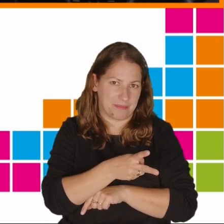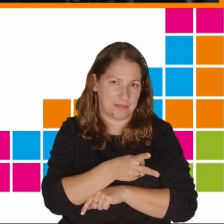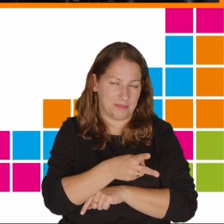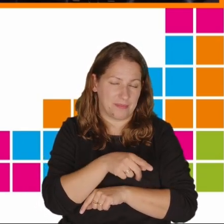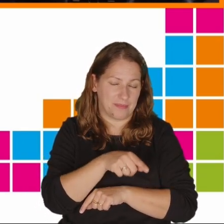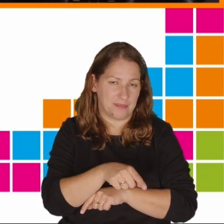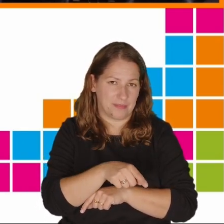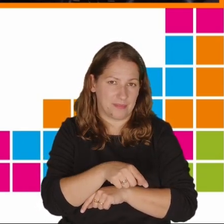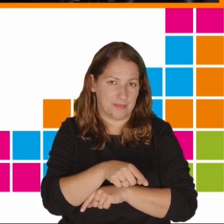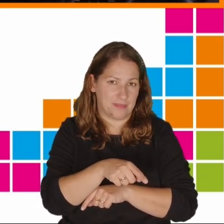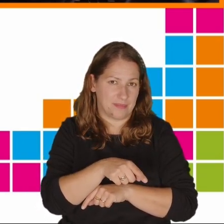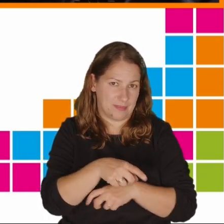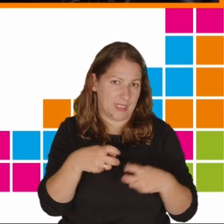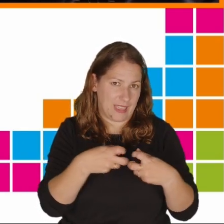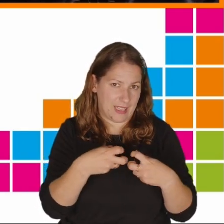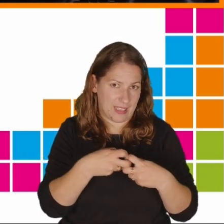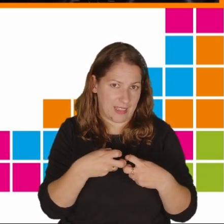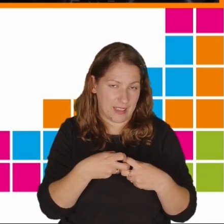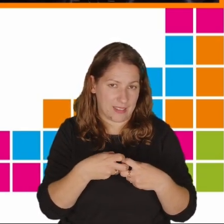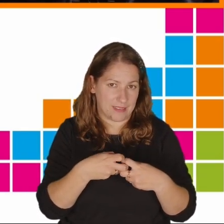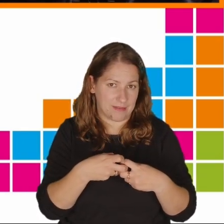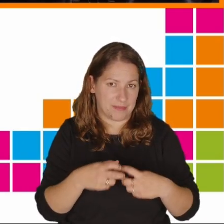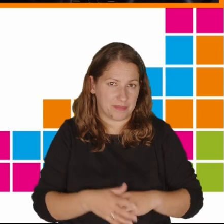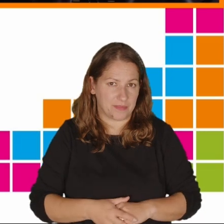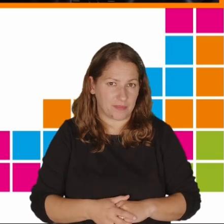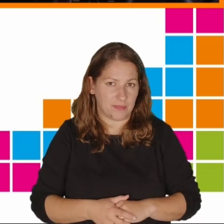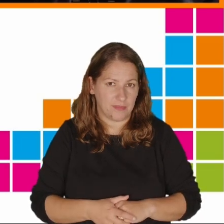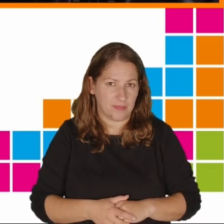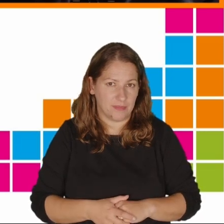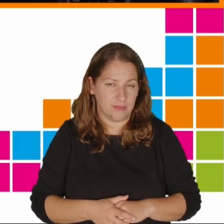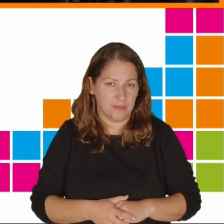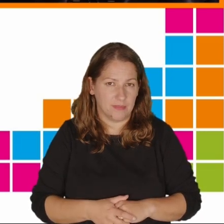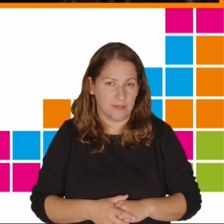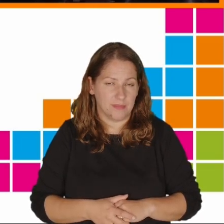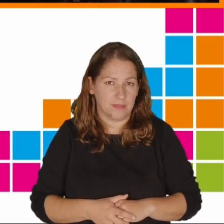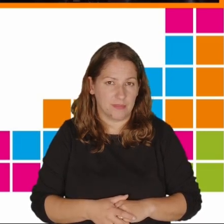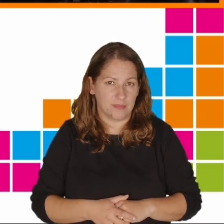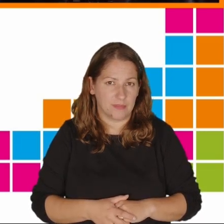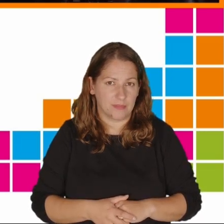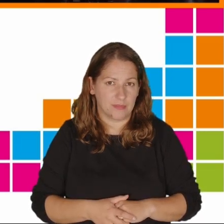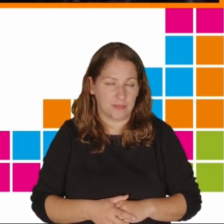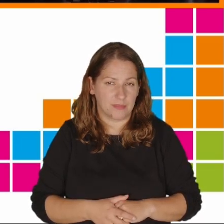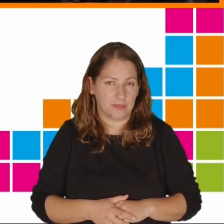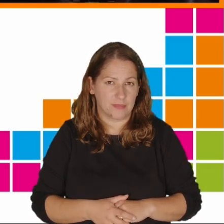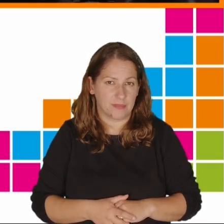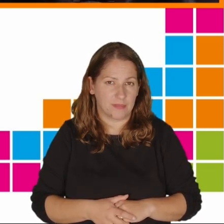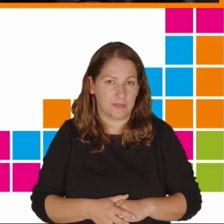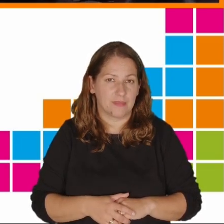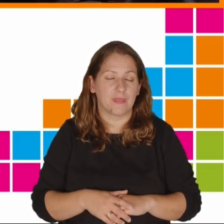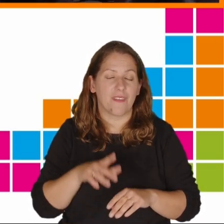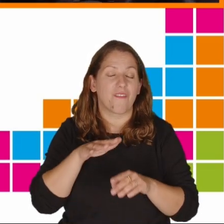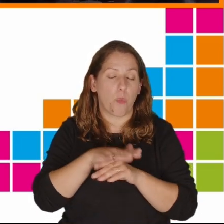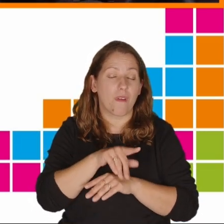do internetu szerokopasmowego i zdrowia